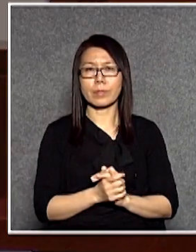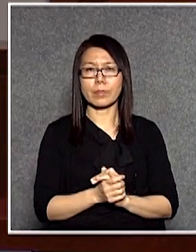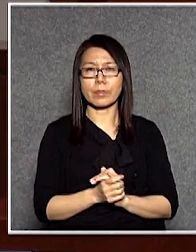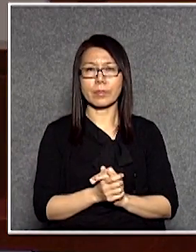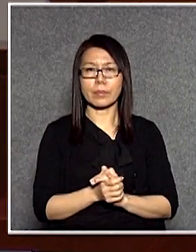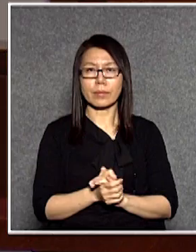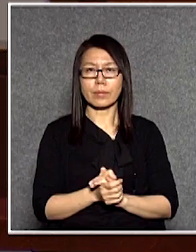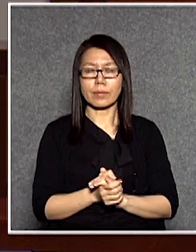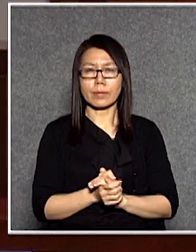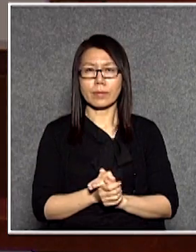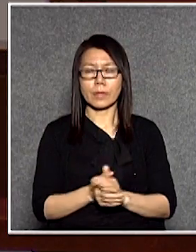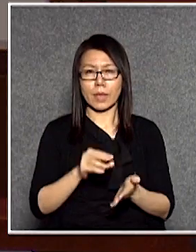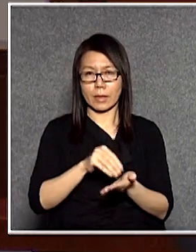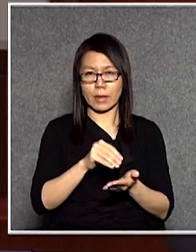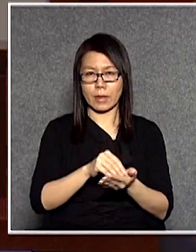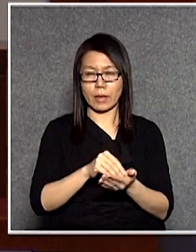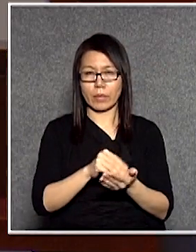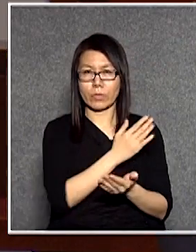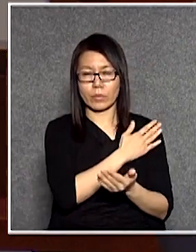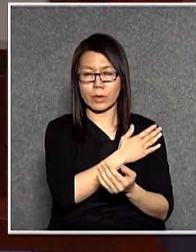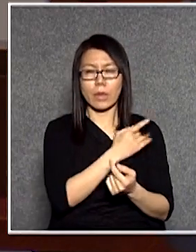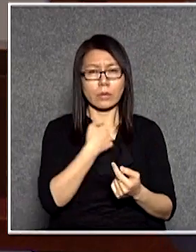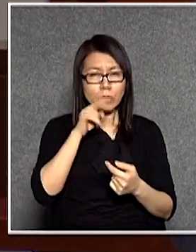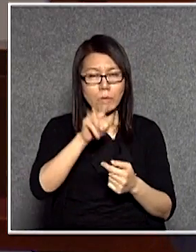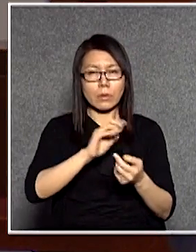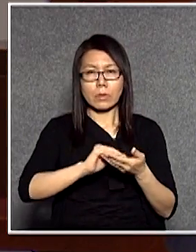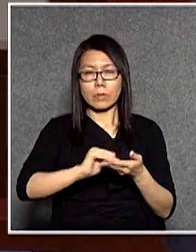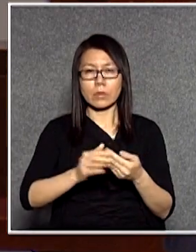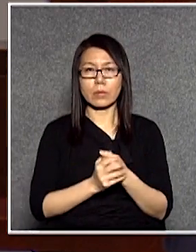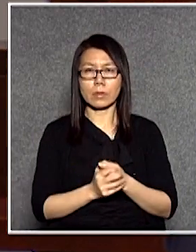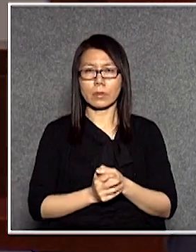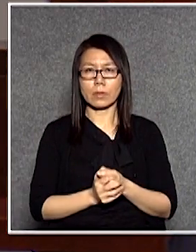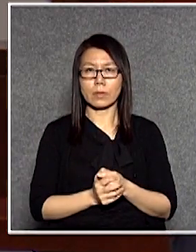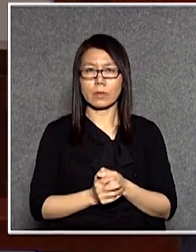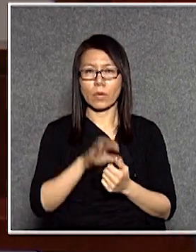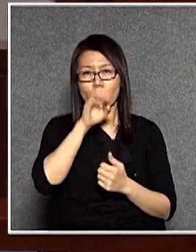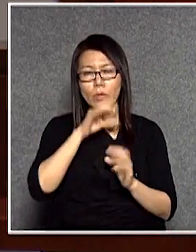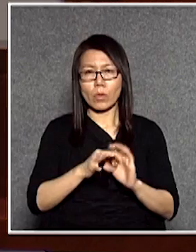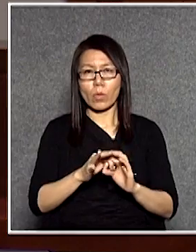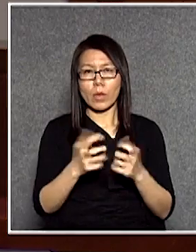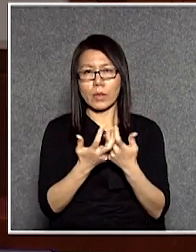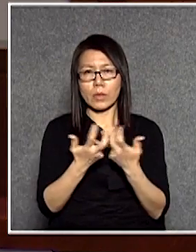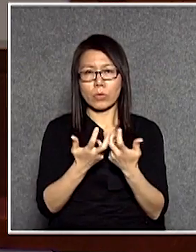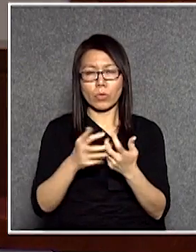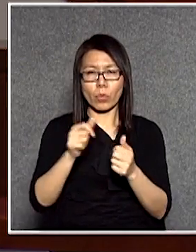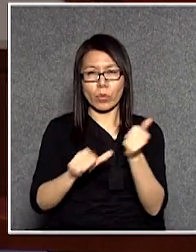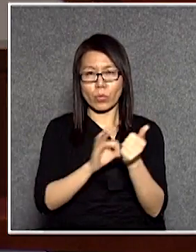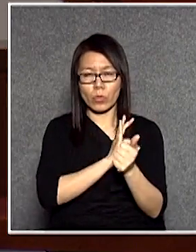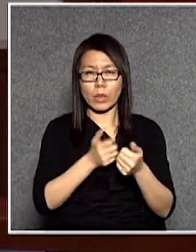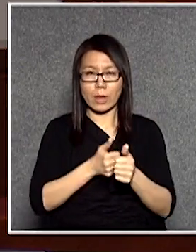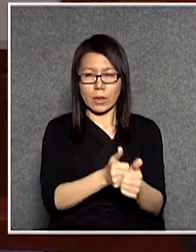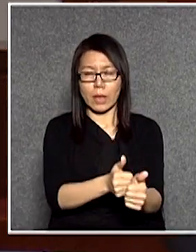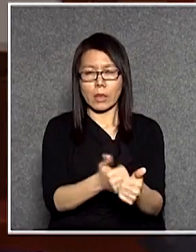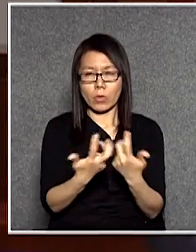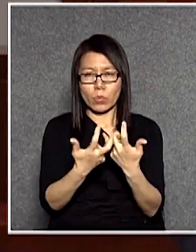這個法定職責規定大家都看得清楚我們提到這個帳目委員會根據審計處的行公